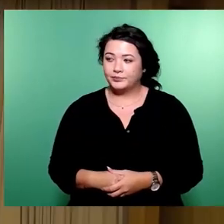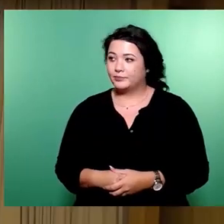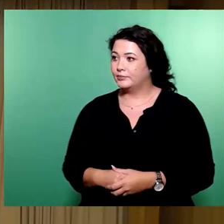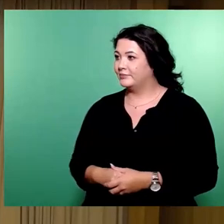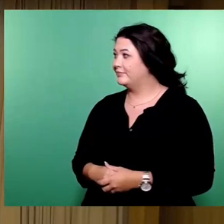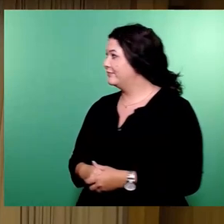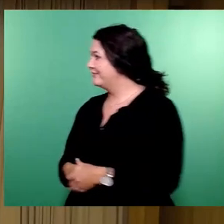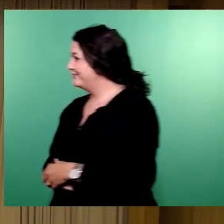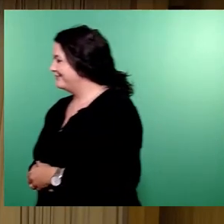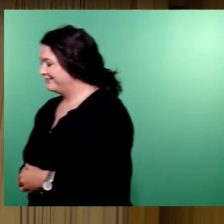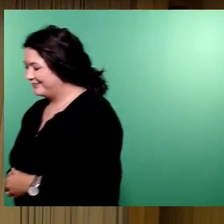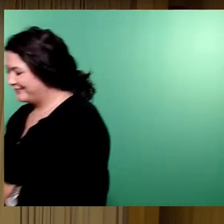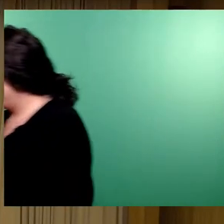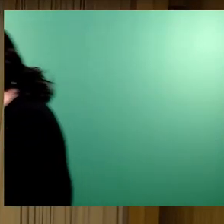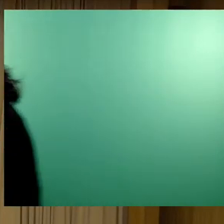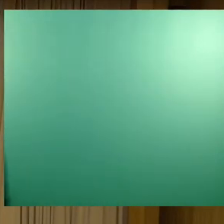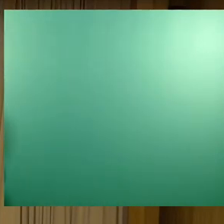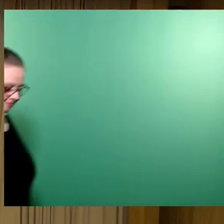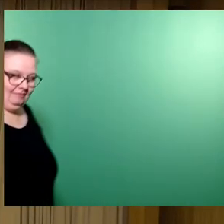Geschäftsordnungsantrag, Herr Fischer.